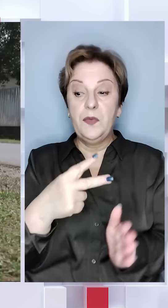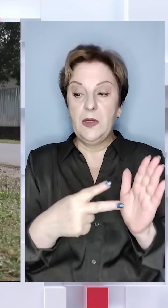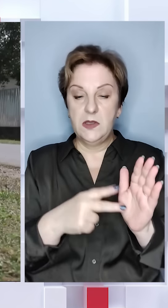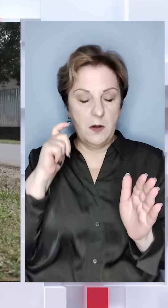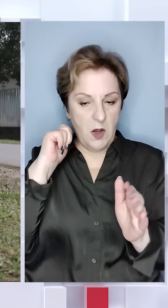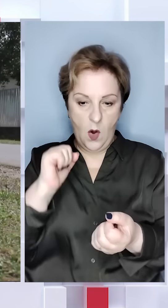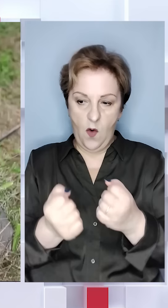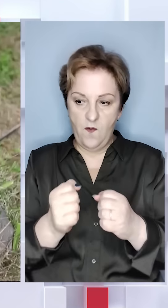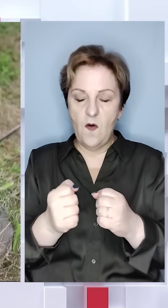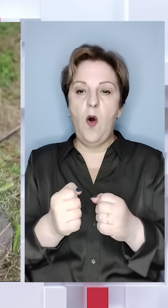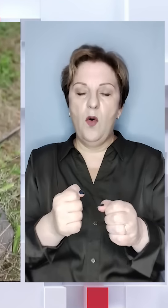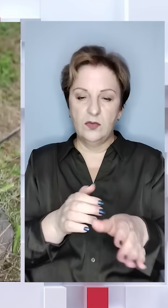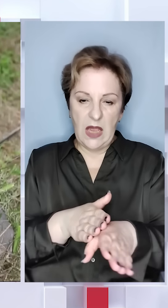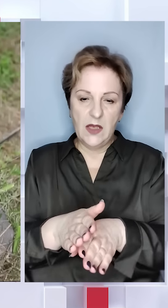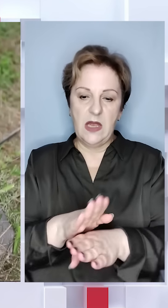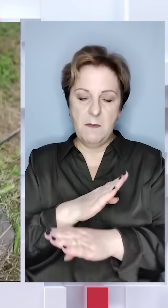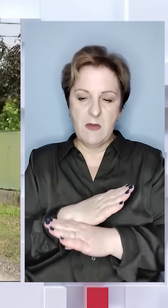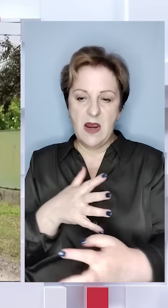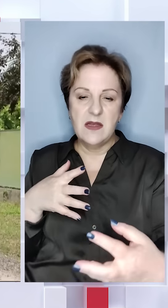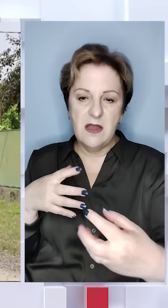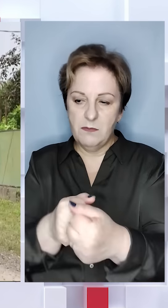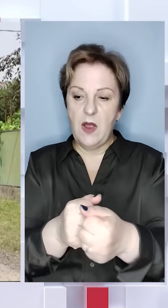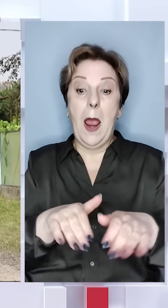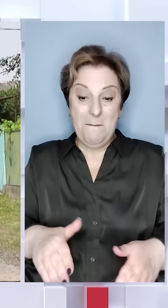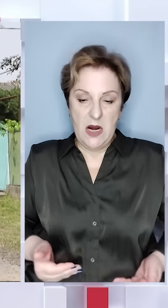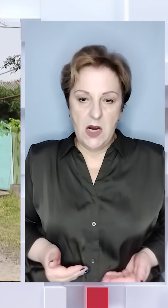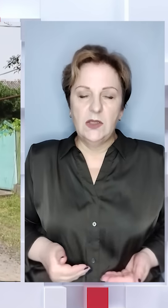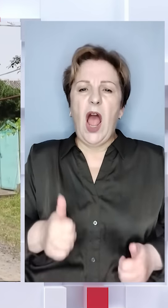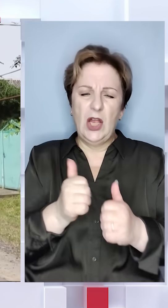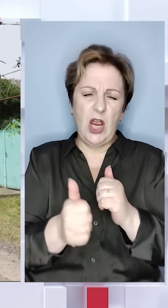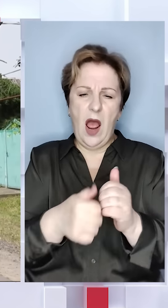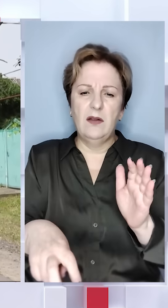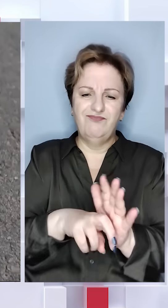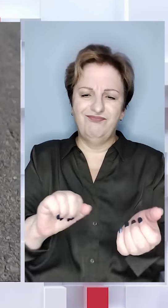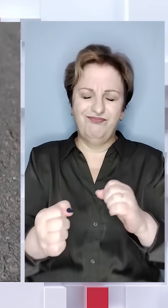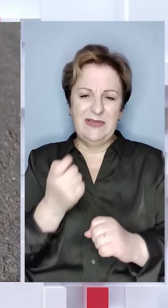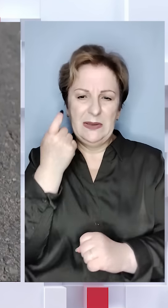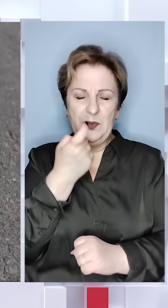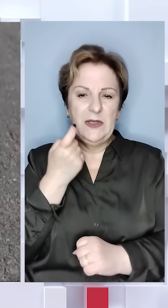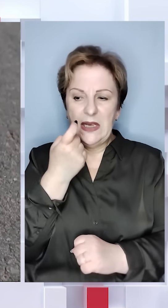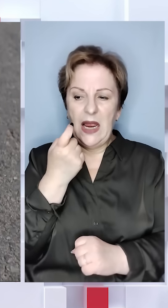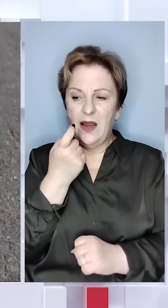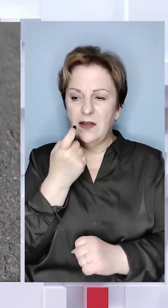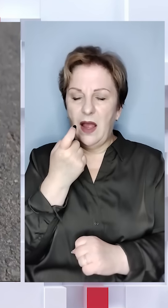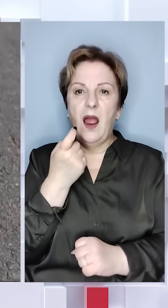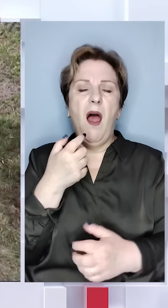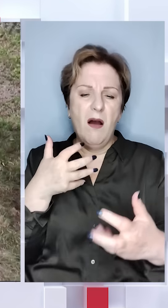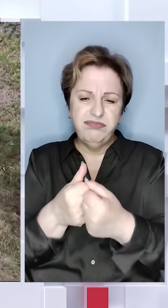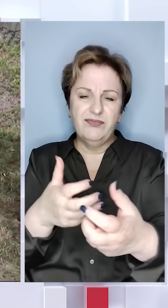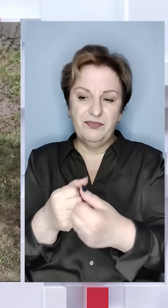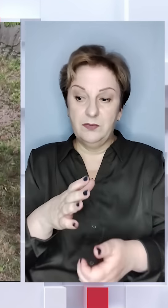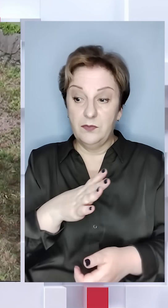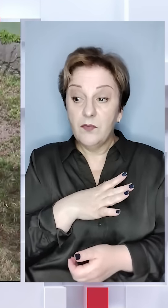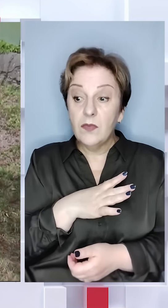37-річний водій, який скоїв смертельний наїзд місцевий. Люди кажуть, він часто сідав за кермо п'яний і влаштовував ДТП.